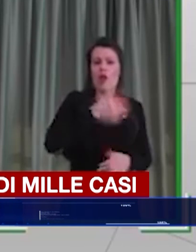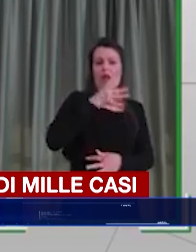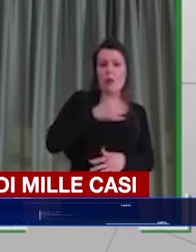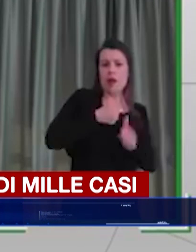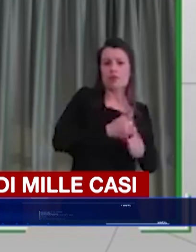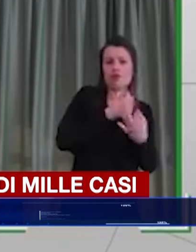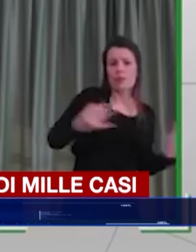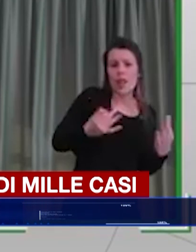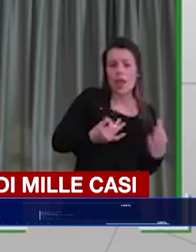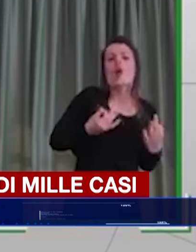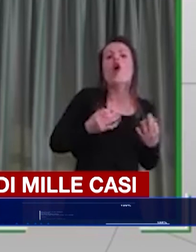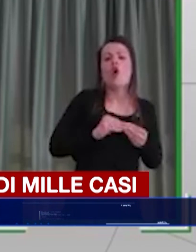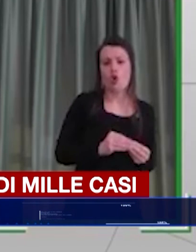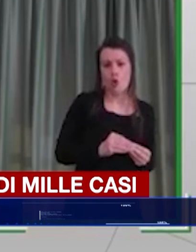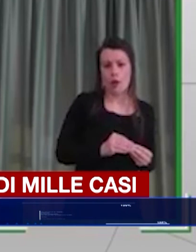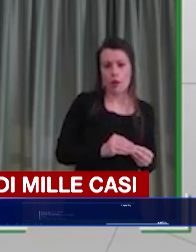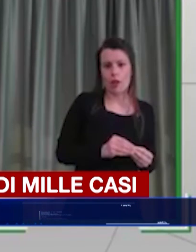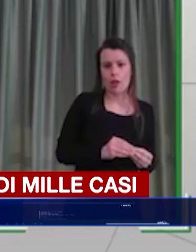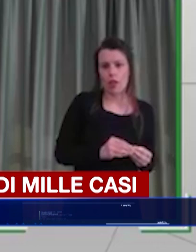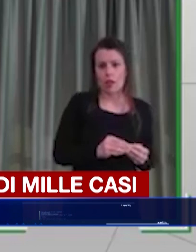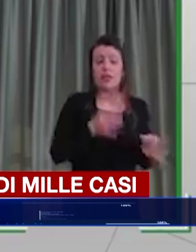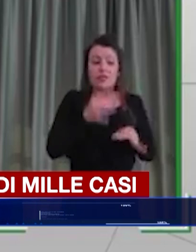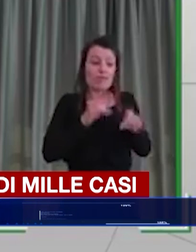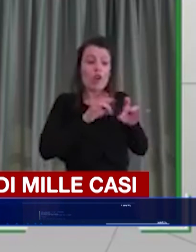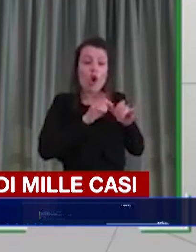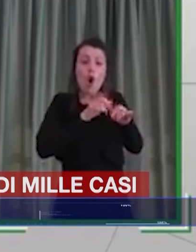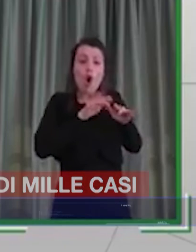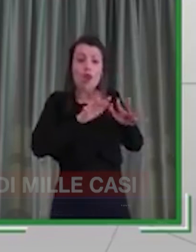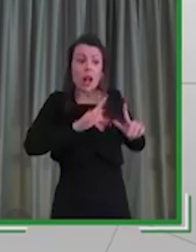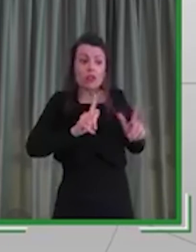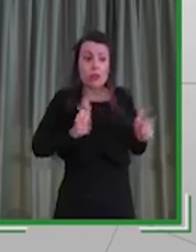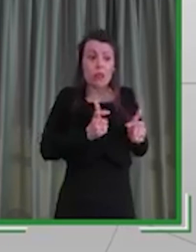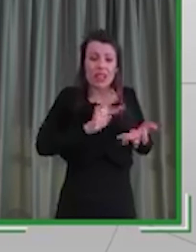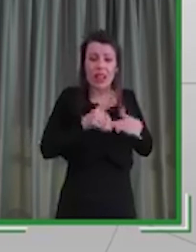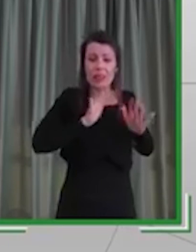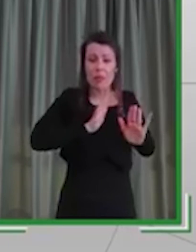rallentare nel modo più forte questa epidemia.